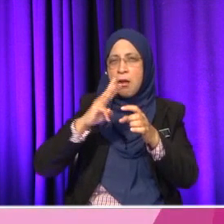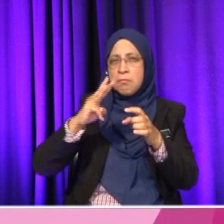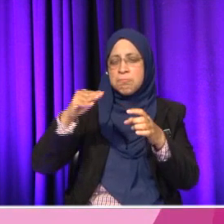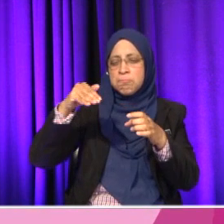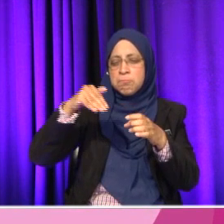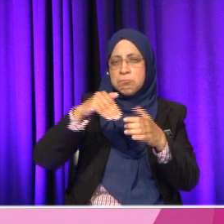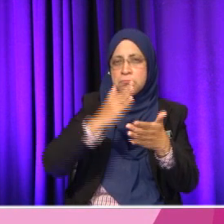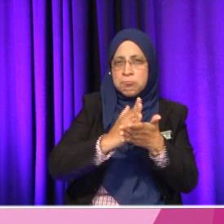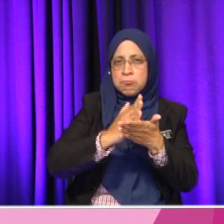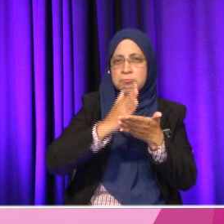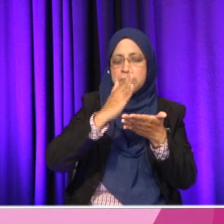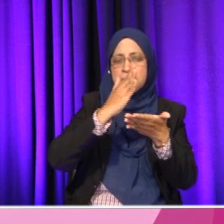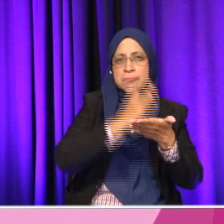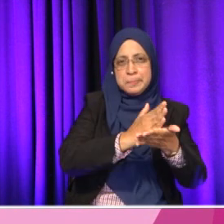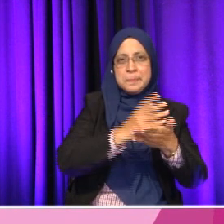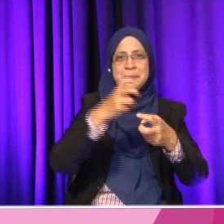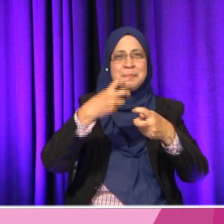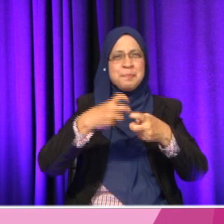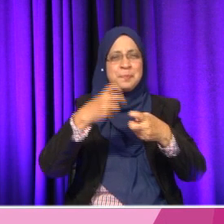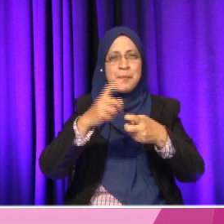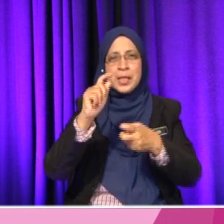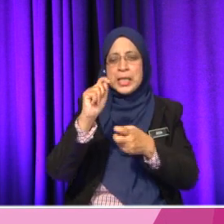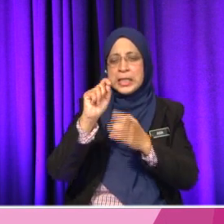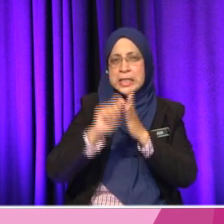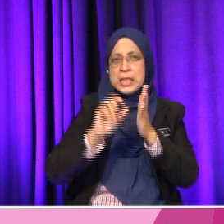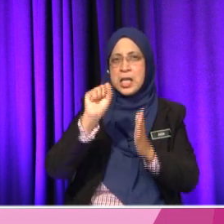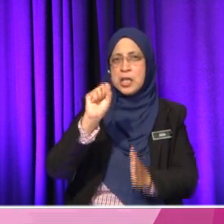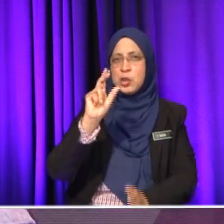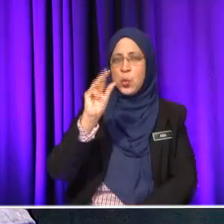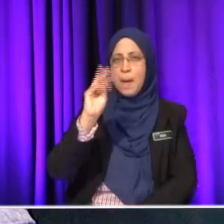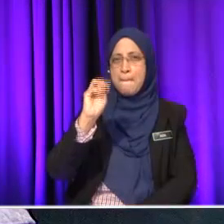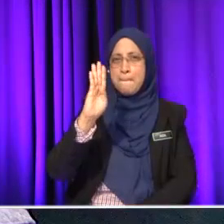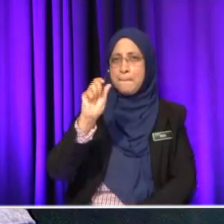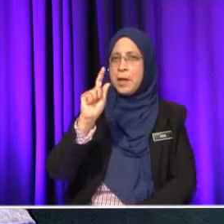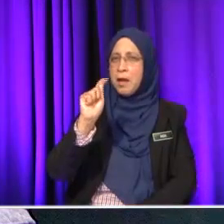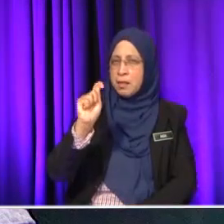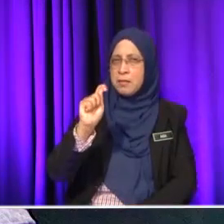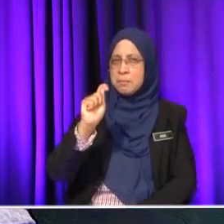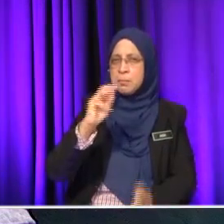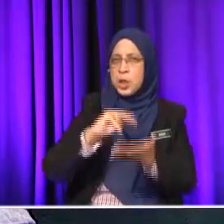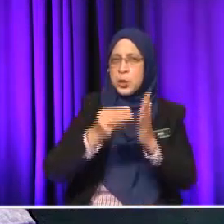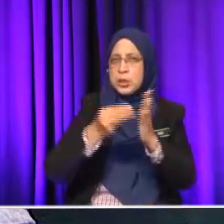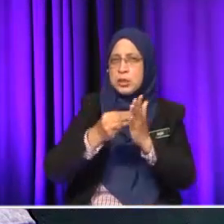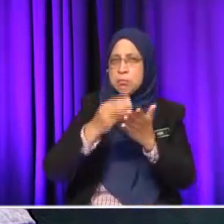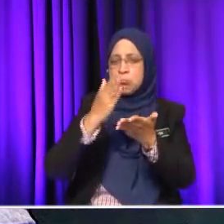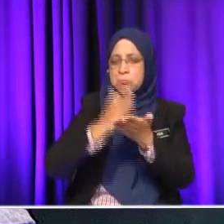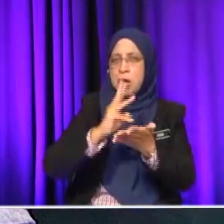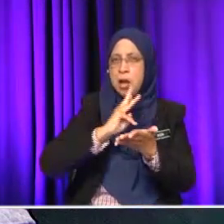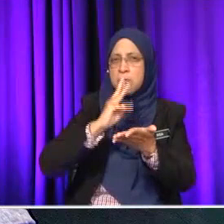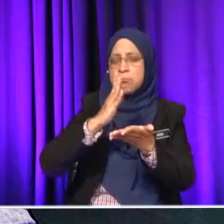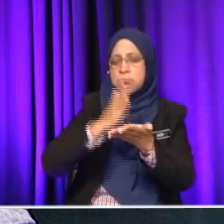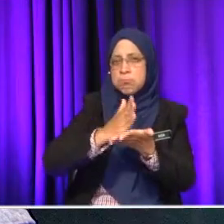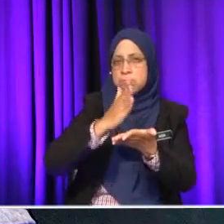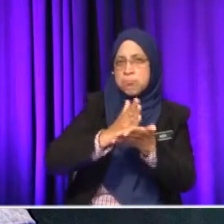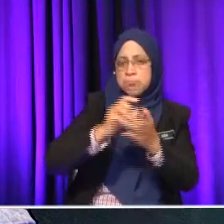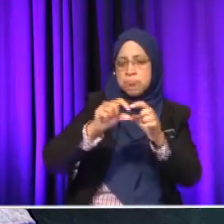mudah tersumbat. Ui, bagus. Miza pun seseorang daripada anak-anak murid yang pintar kat sekolah. Tersenada sebagai top ten itu. Rajin baca buku. Rajin baca